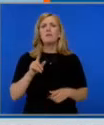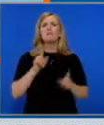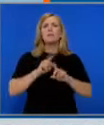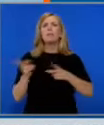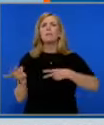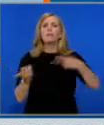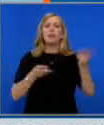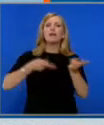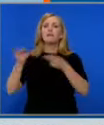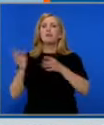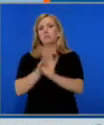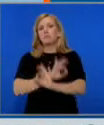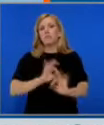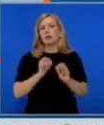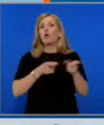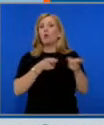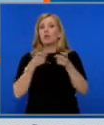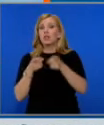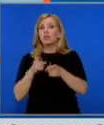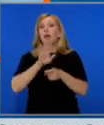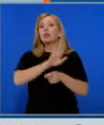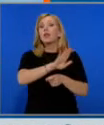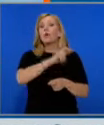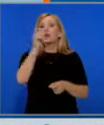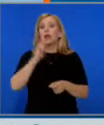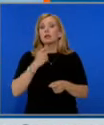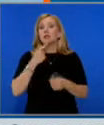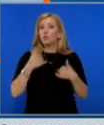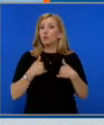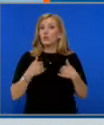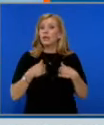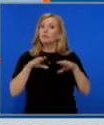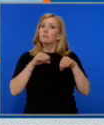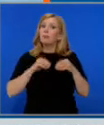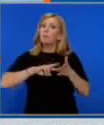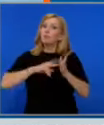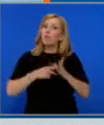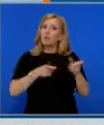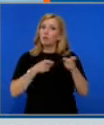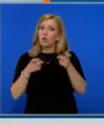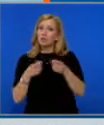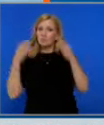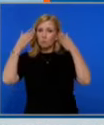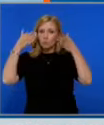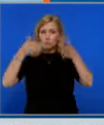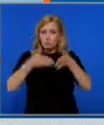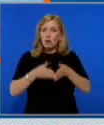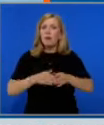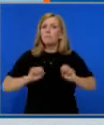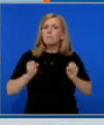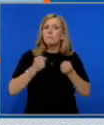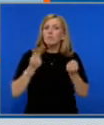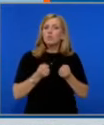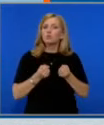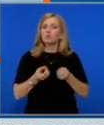прехвърляме никакви оръжия на Украина, защото ние самите се въоръжаваме с по-модерни. Съсредоточаваме се върху бързото модернизиране и